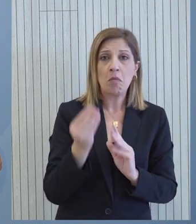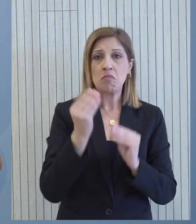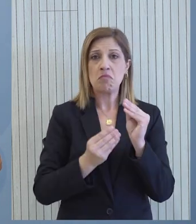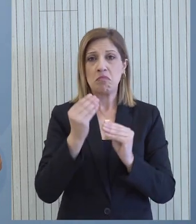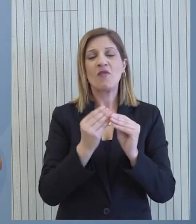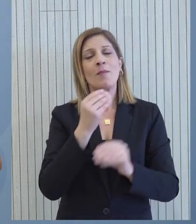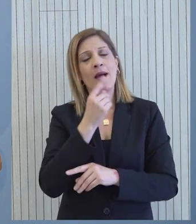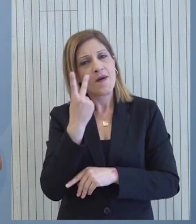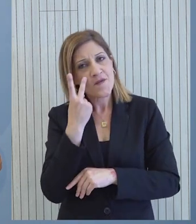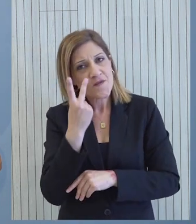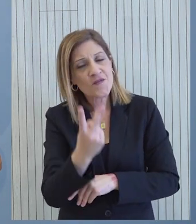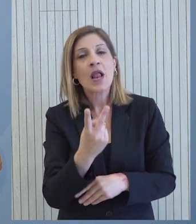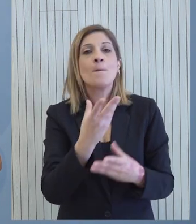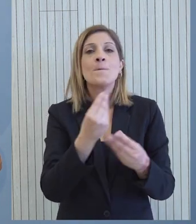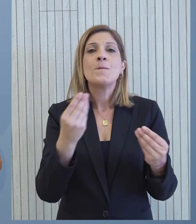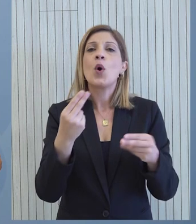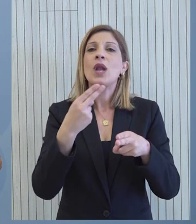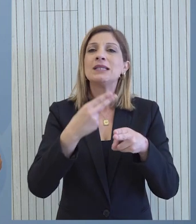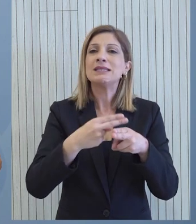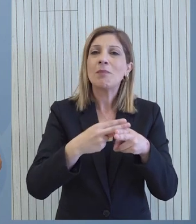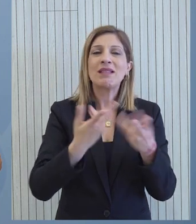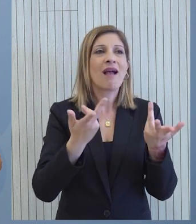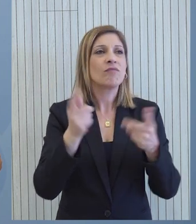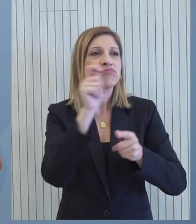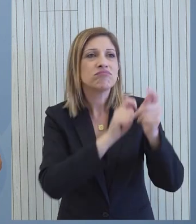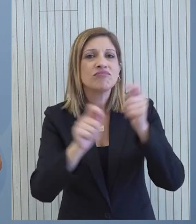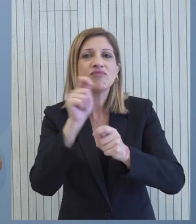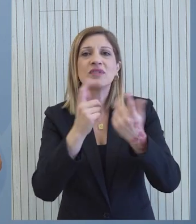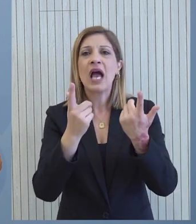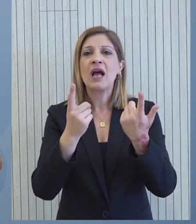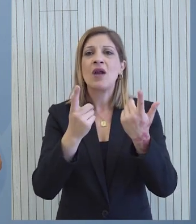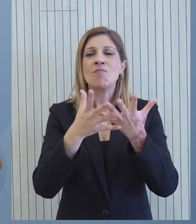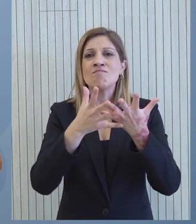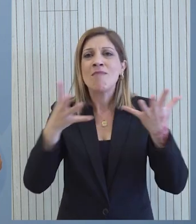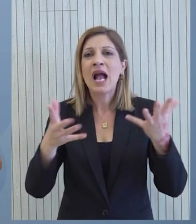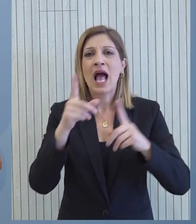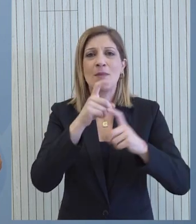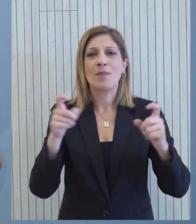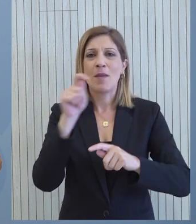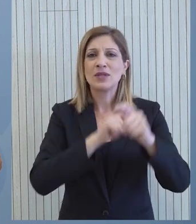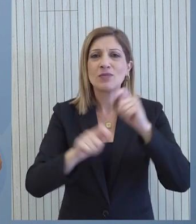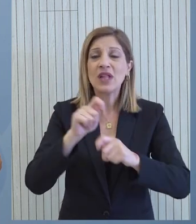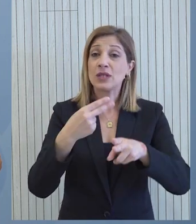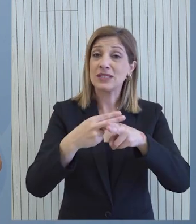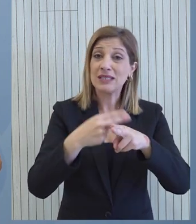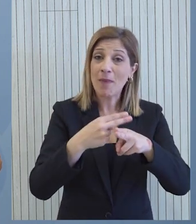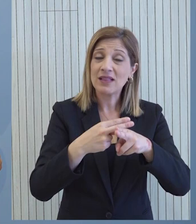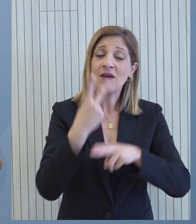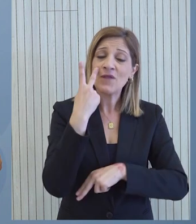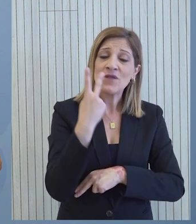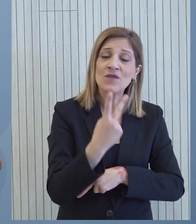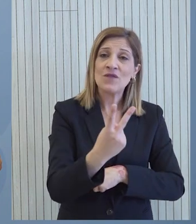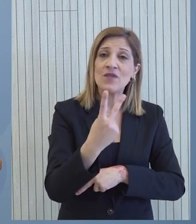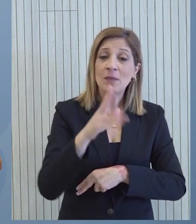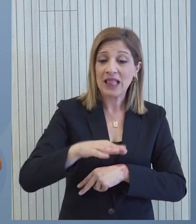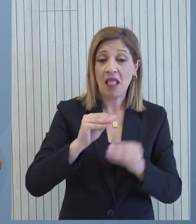χώρα μας βλέπουμε πολύ σημαντικά έργα υποδομής έργα εθνικής εμβέλειας και εθνικής σημασίας και αυτό το παρατηρούμε τις